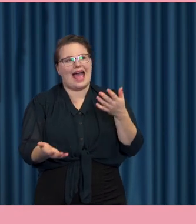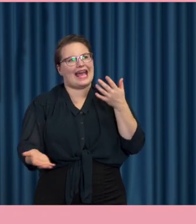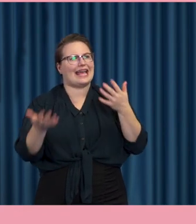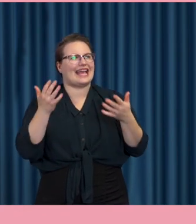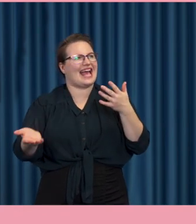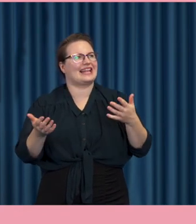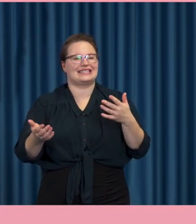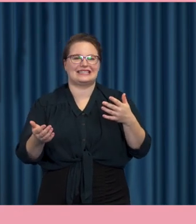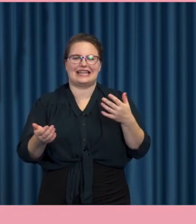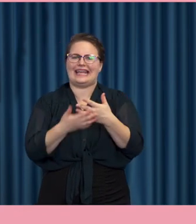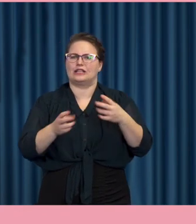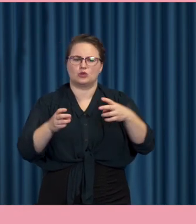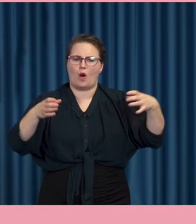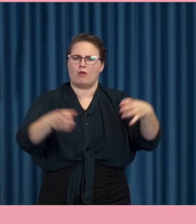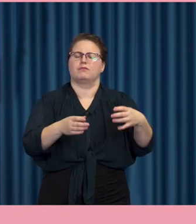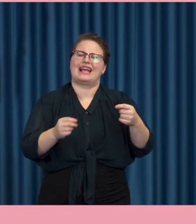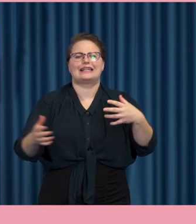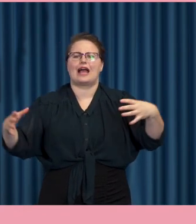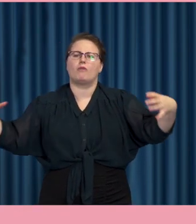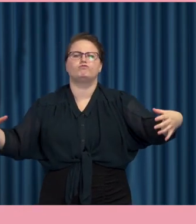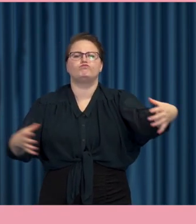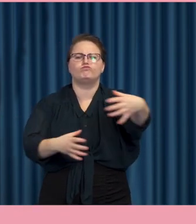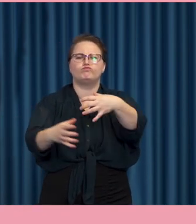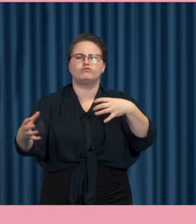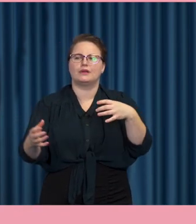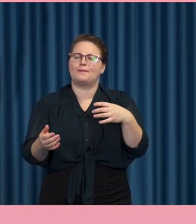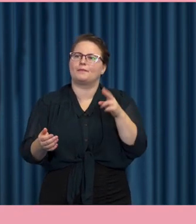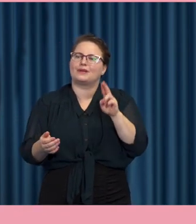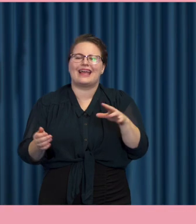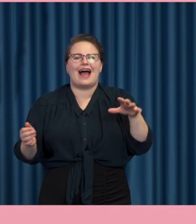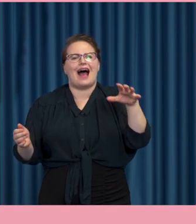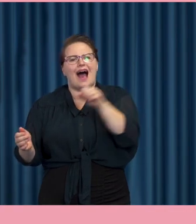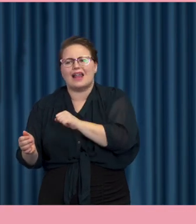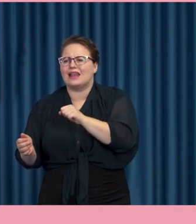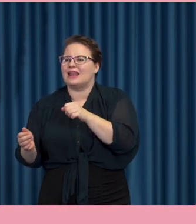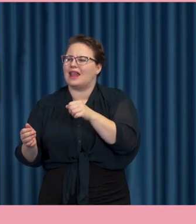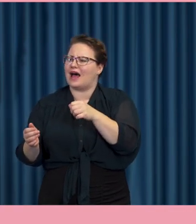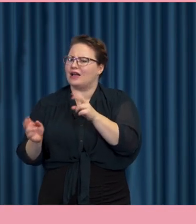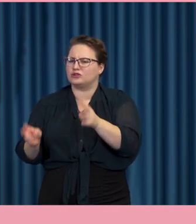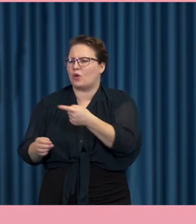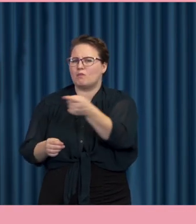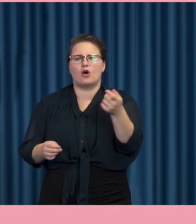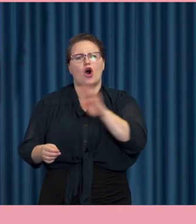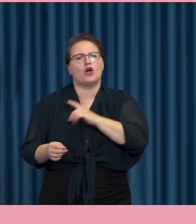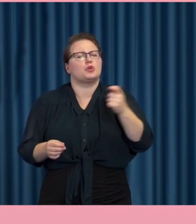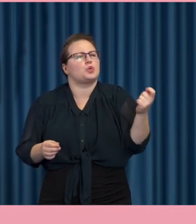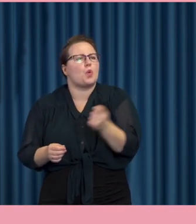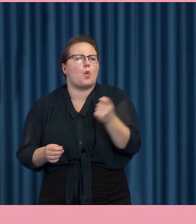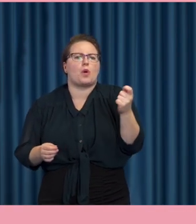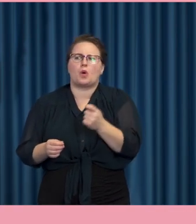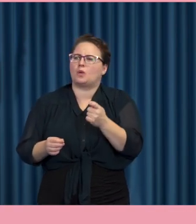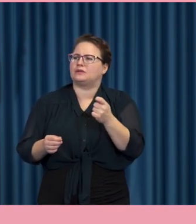ganska lös samling aktörer. Alltså alla som på något sätt jobbar med digital